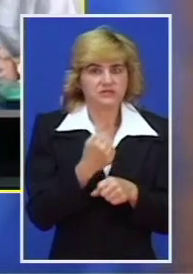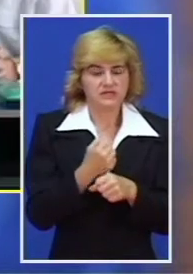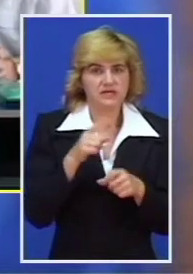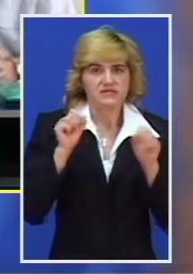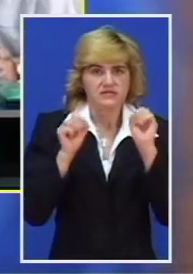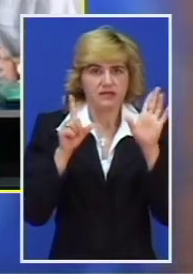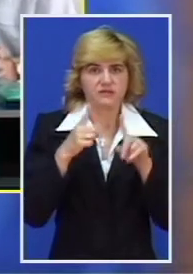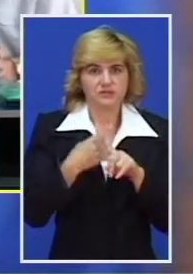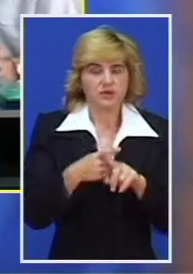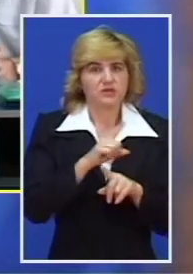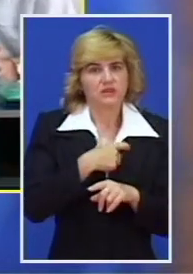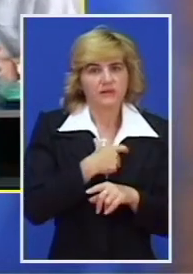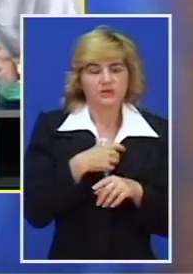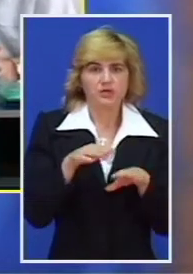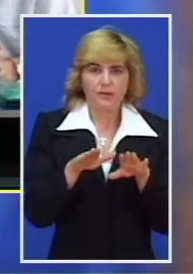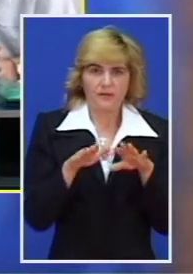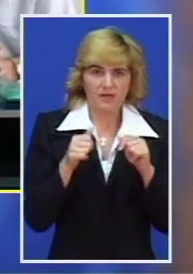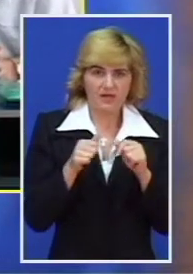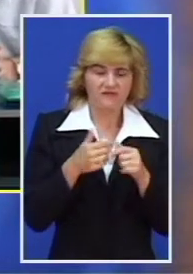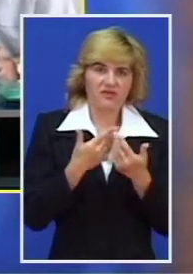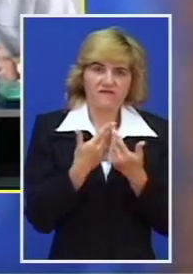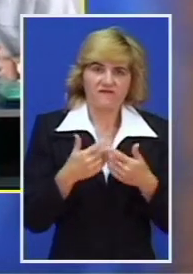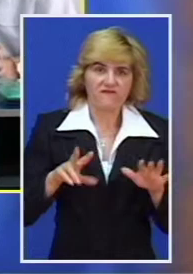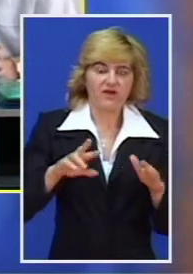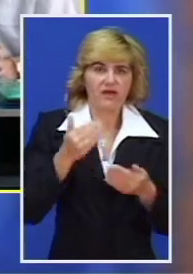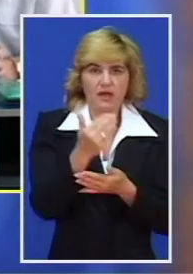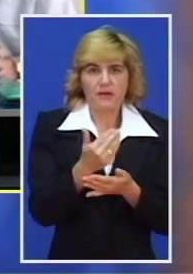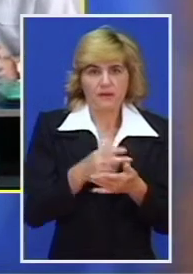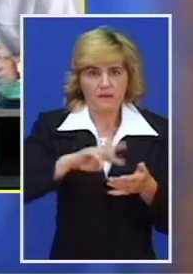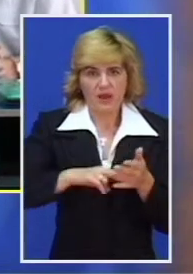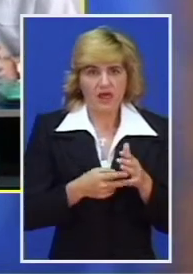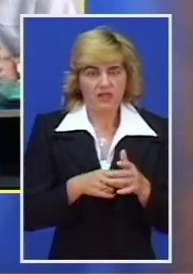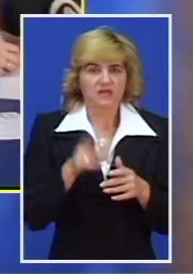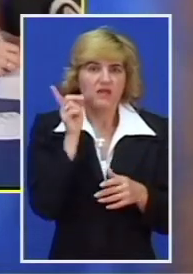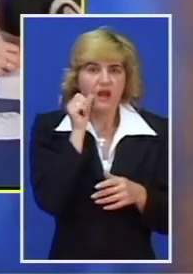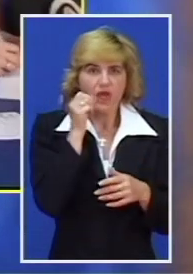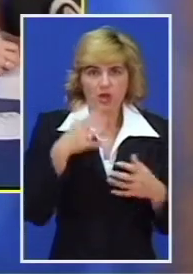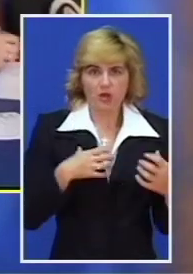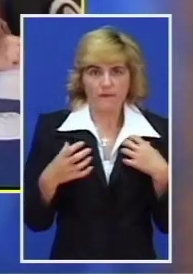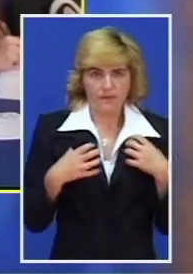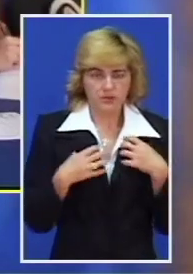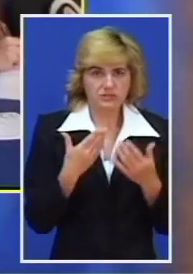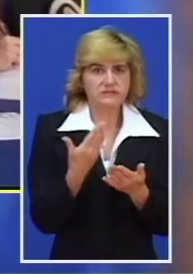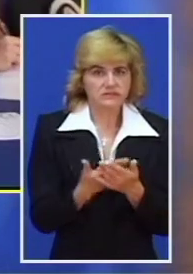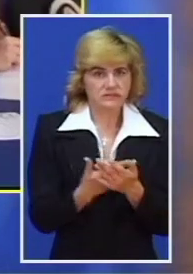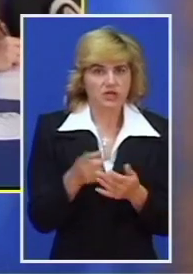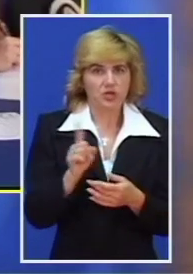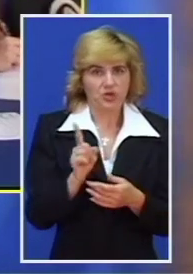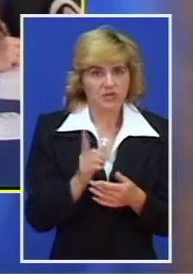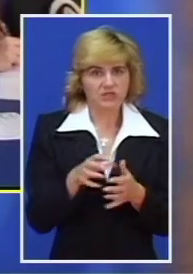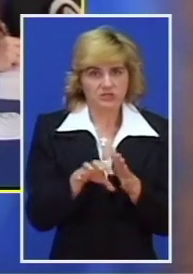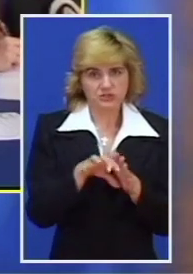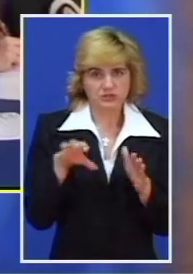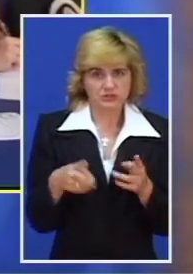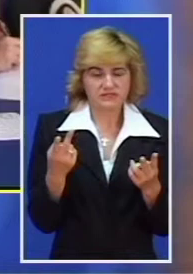Plus i dalje ne može da prihvati megalomanski projekat Narodnog pozorišta. Zato isti nisu ni kandidovali za sredstvo iz nacionalnog investicijenog programa.